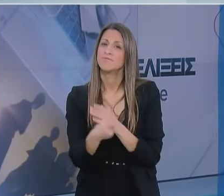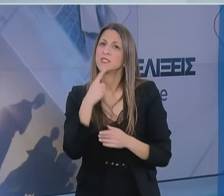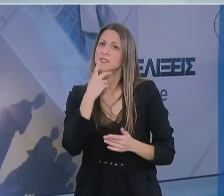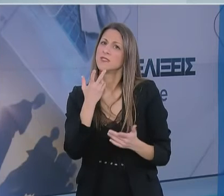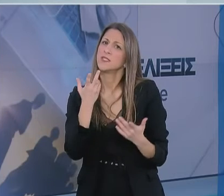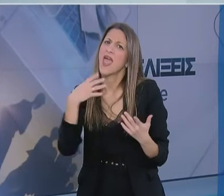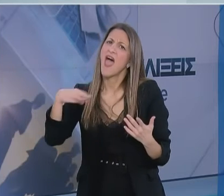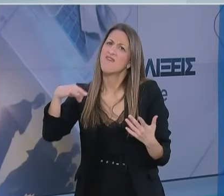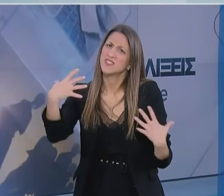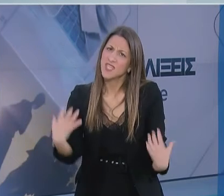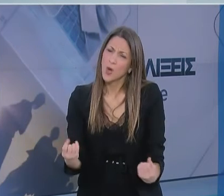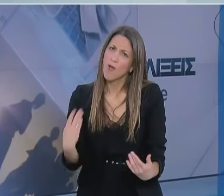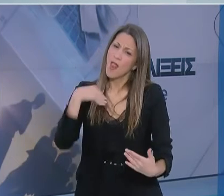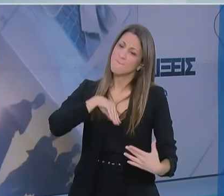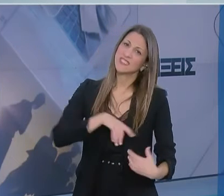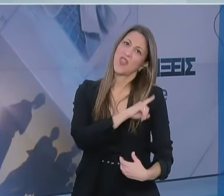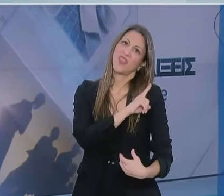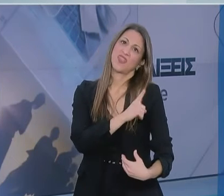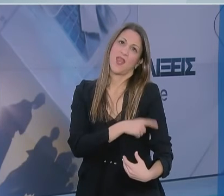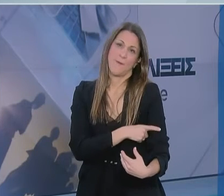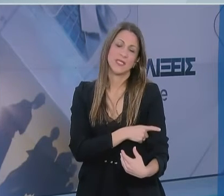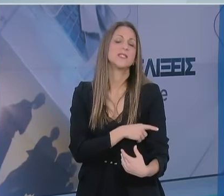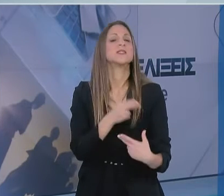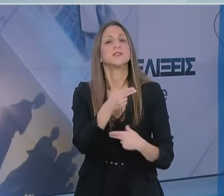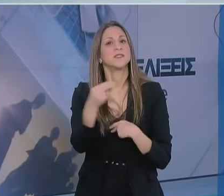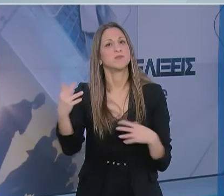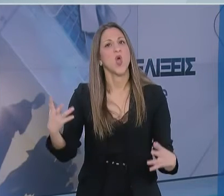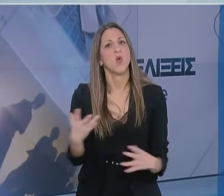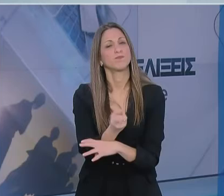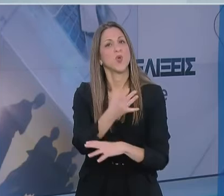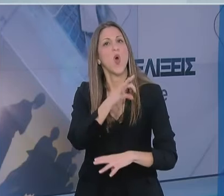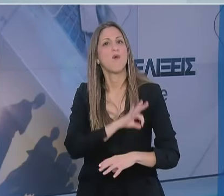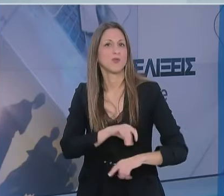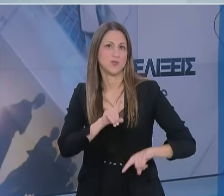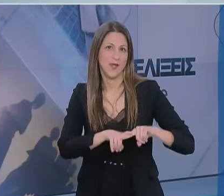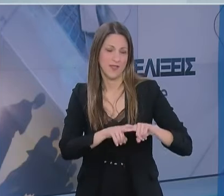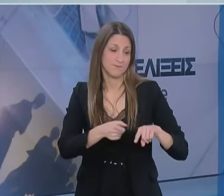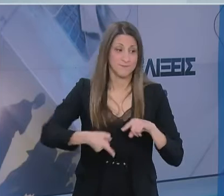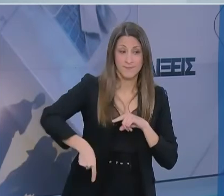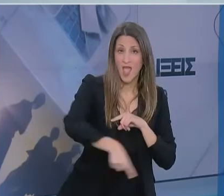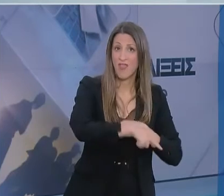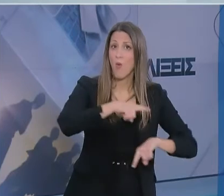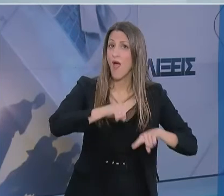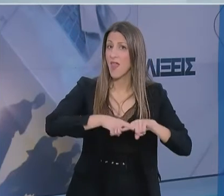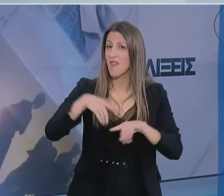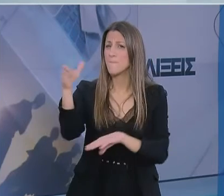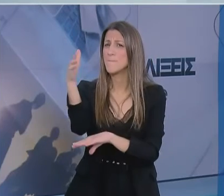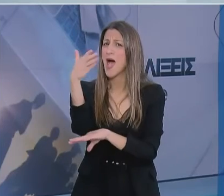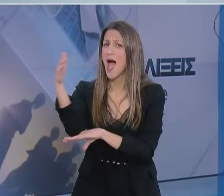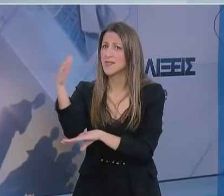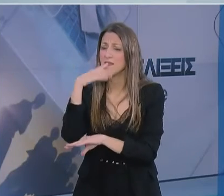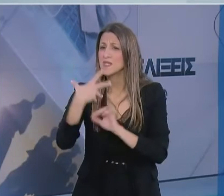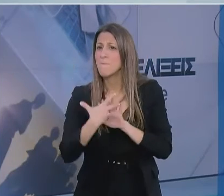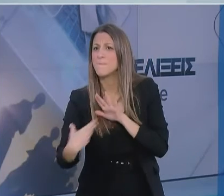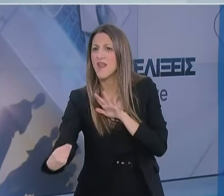δύναμη θα μας οδηγεί στο τέλος αυτού του δύσκολου δρόμου. Στην πατήδρα μας, εμείς οι Έλληνες με τη στάση μας, γινόμαστε παράδειγμα για όλο τον